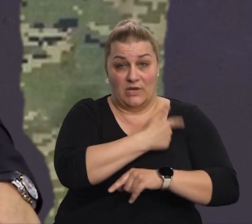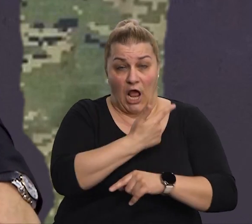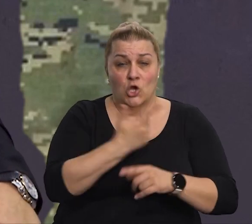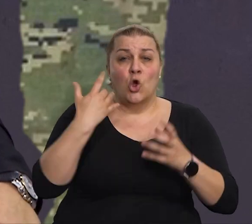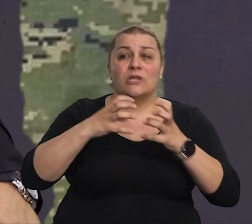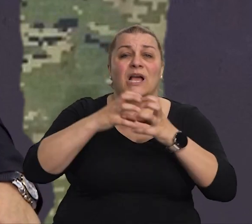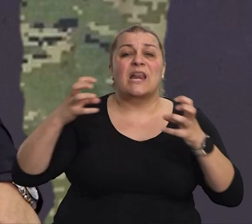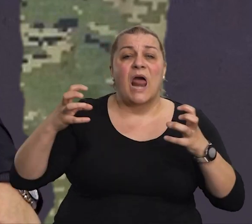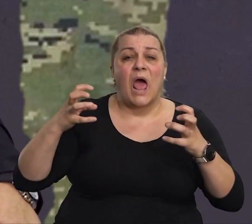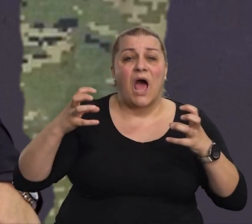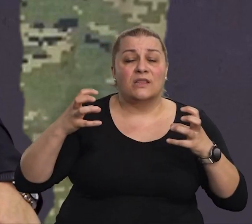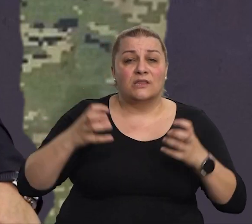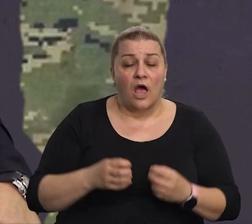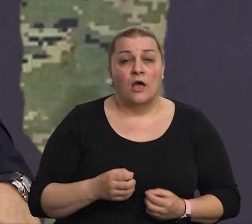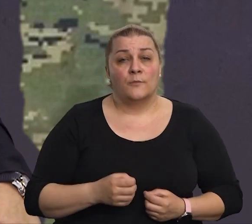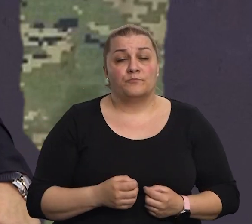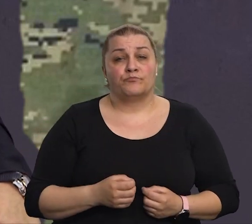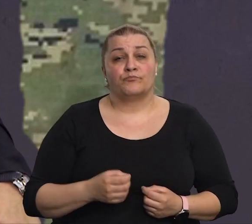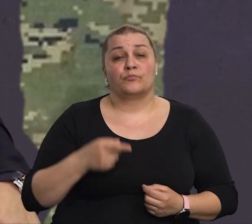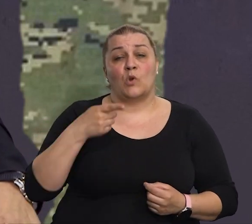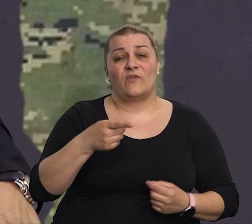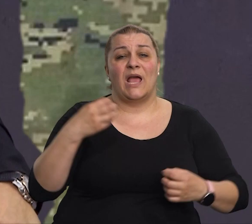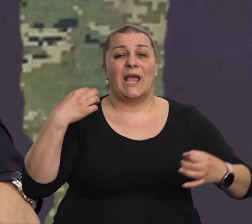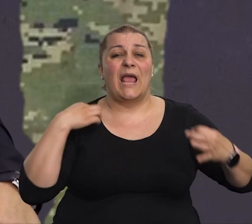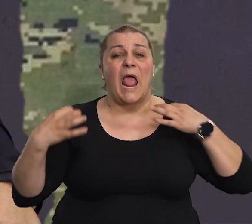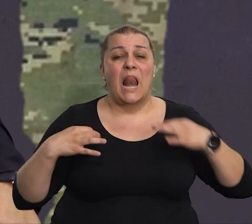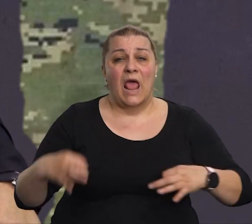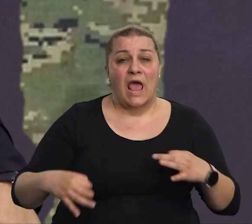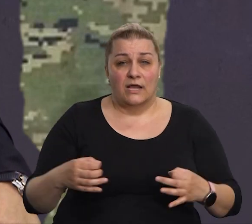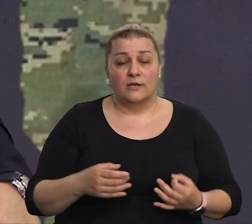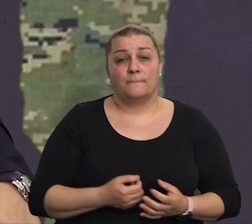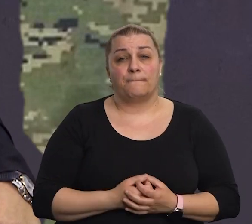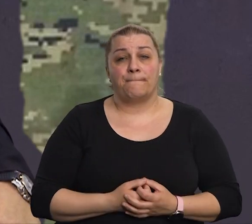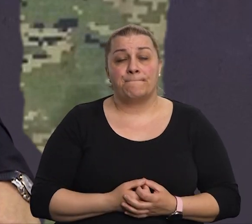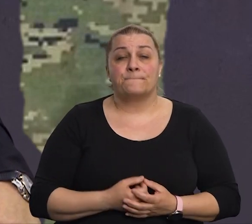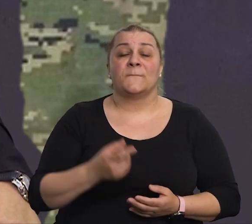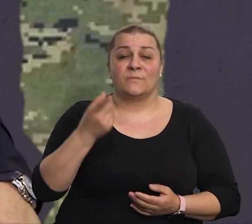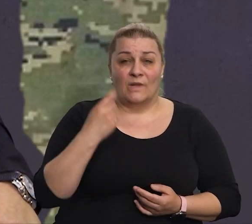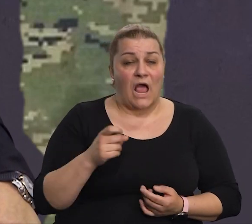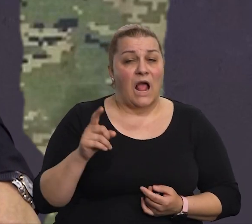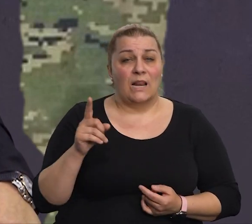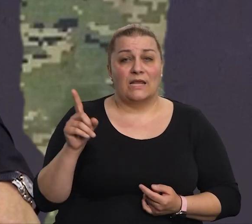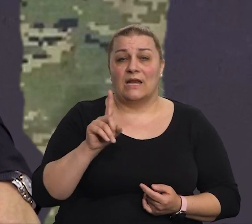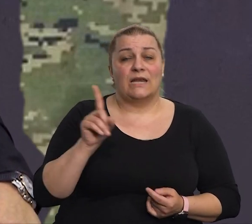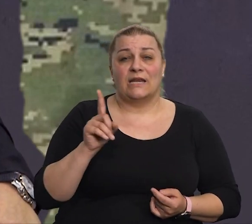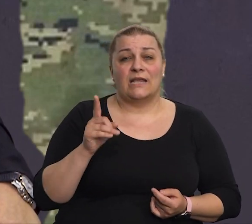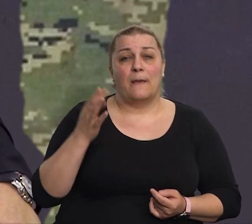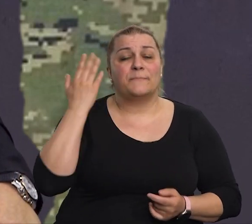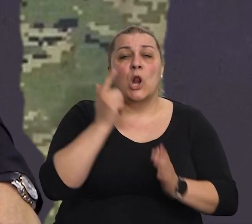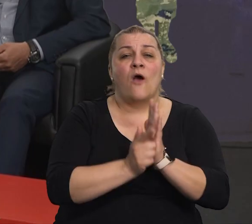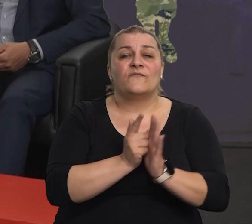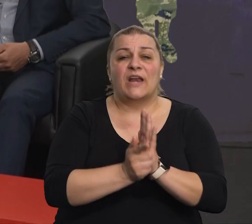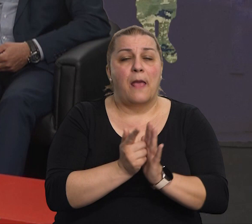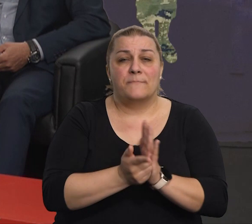granate su nez 2 mm, ima sam gelere, ono, na taj način, ali nije bilo, nije bilo vremena